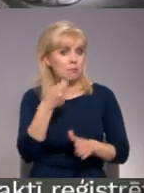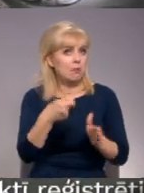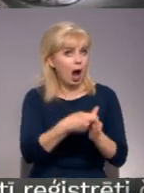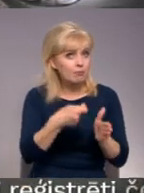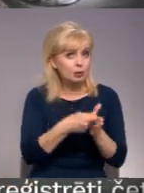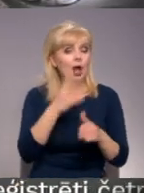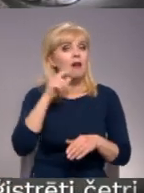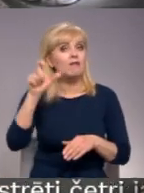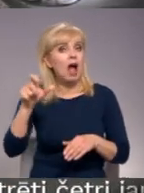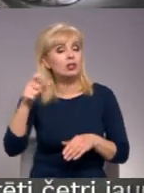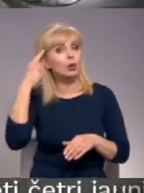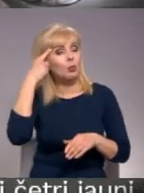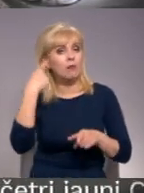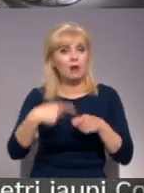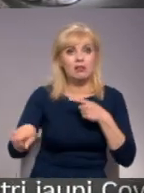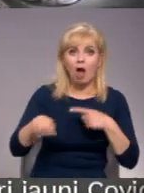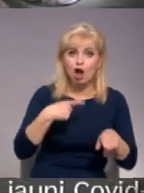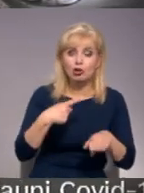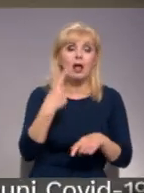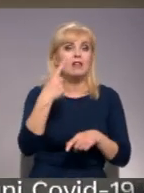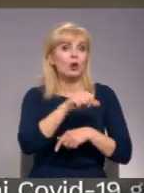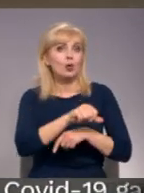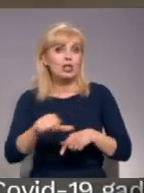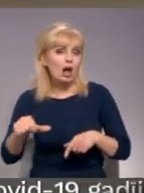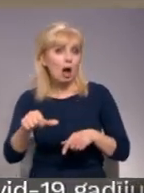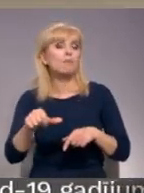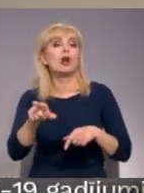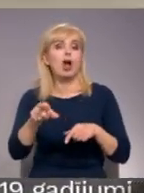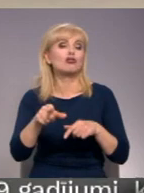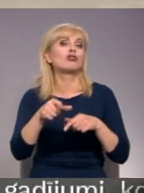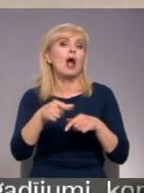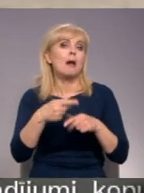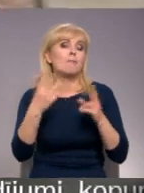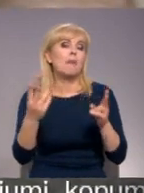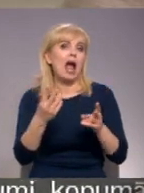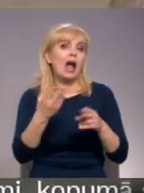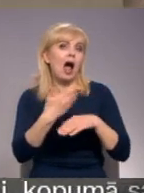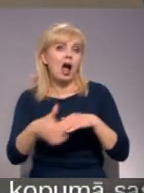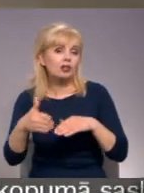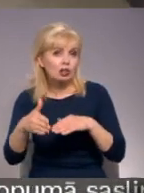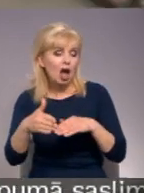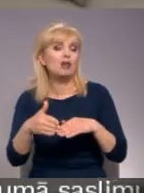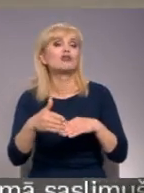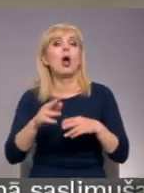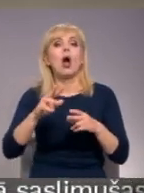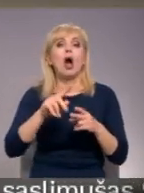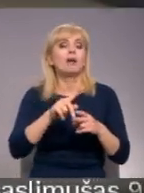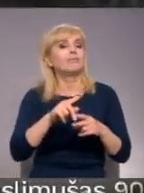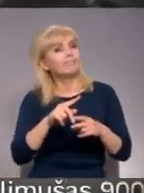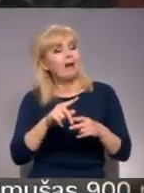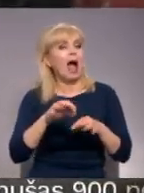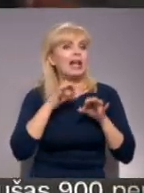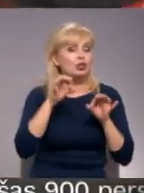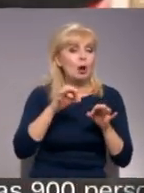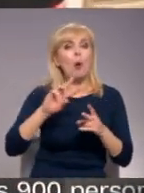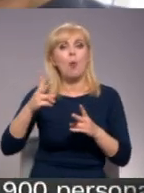Vecāku domas ir dažādas. Vieni uz ierobežojumu mīkstināšanu raugās ar piesardzību, bet otri atklāja, ka labprāt ļautu bērniem